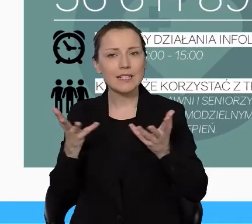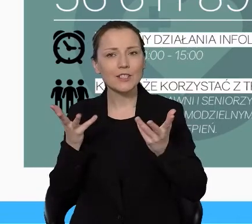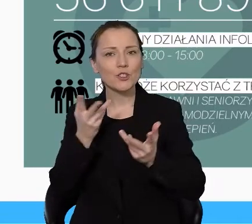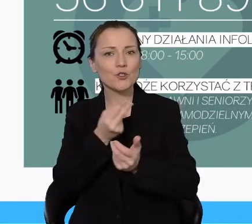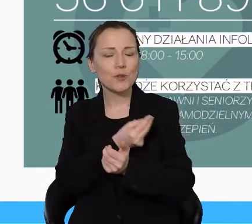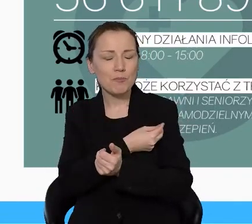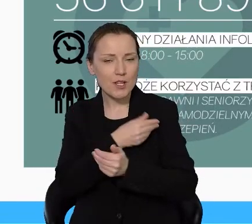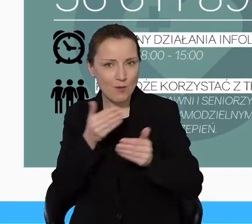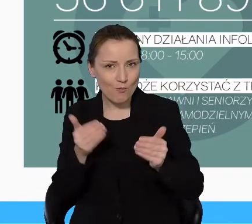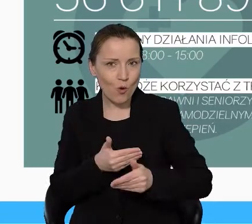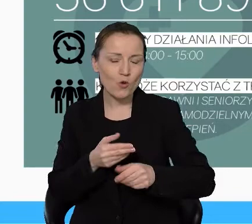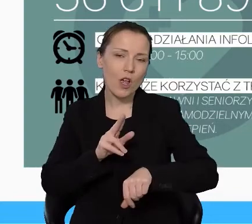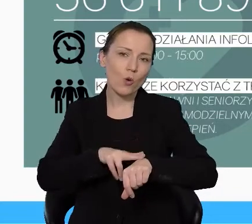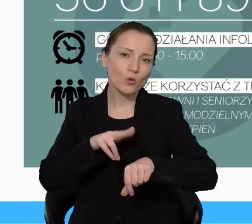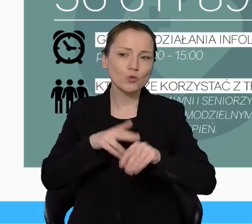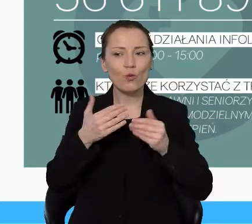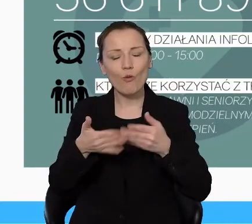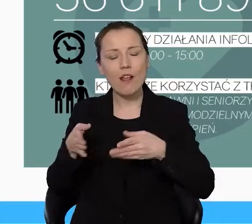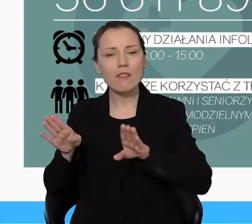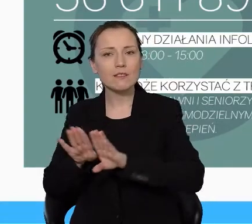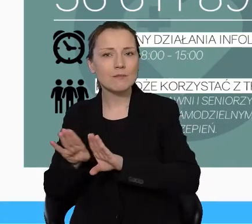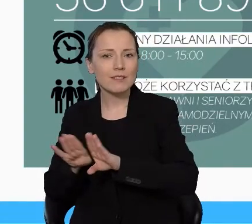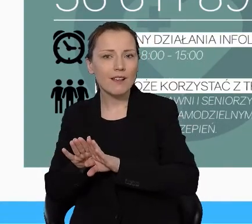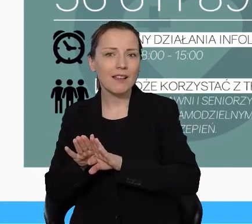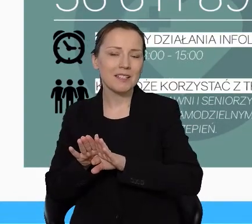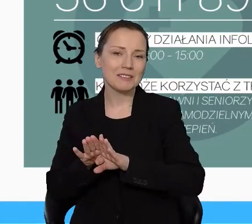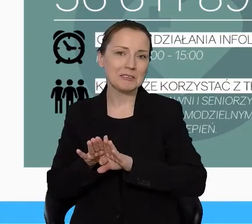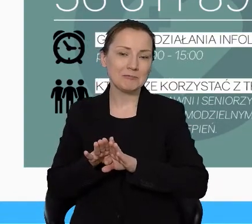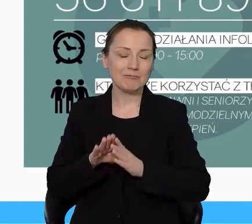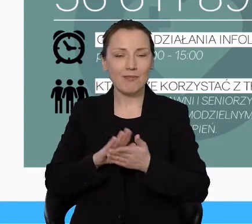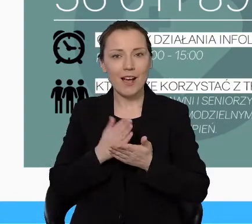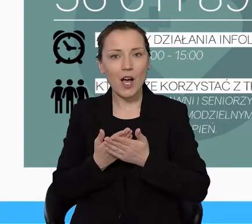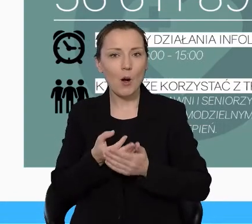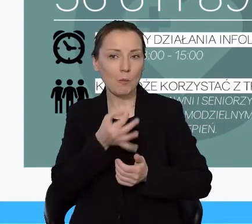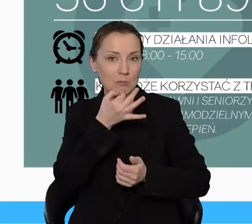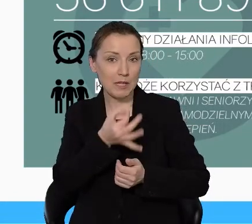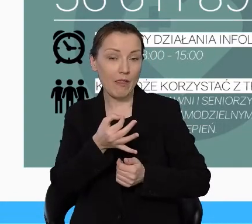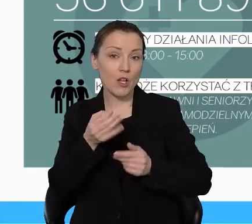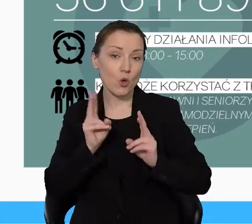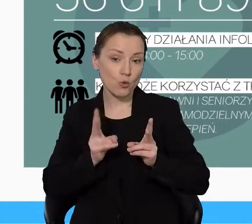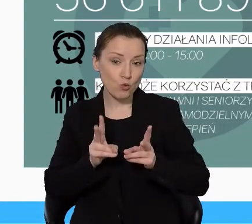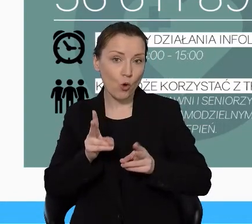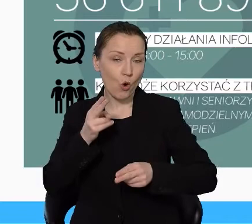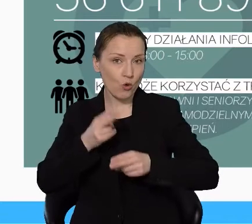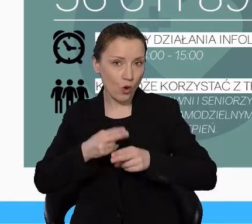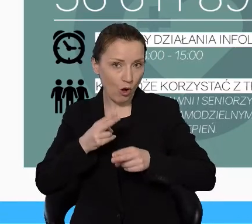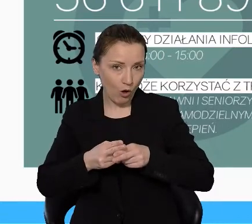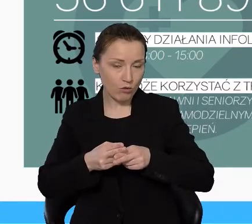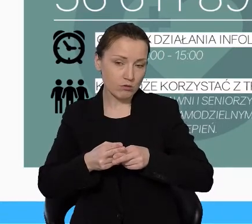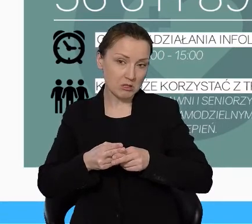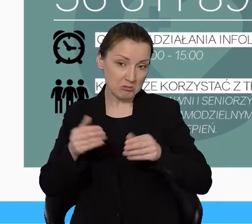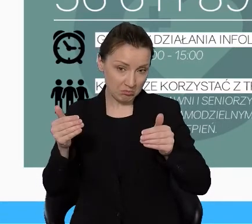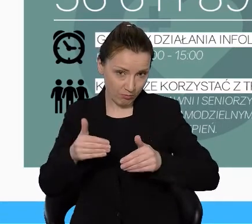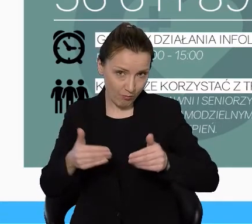szczepienia, a w jakich godzinach, a czy ktoś w takim stanie zdrowia albo innym będzie tam przyjęty i